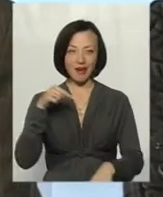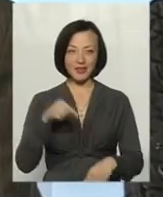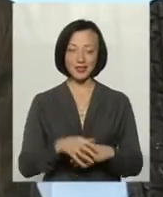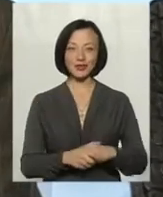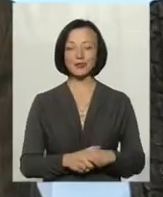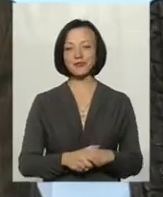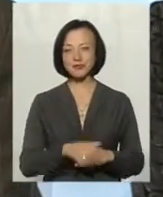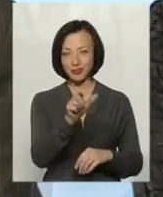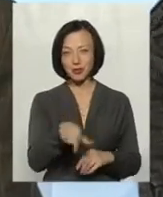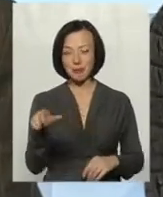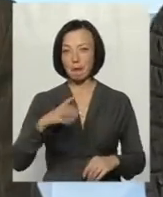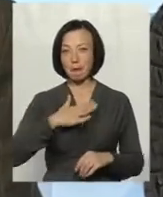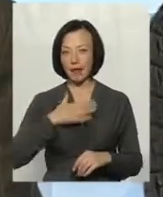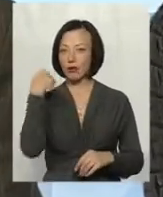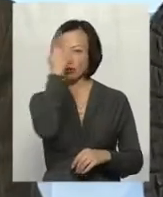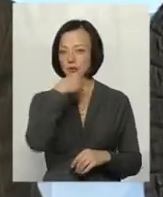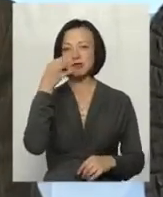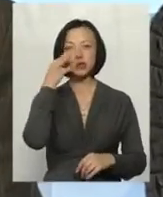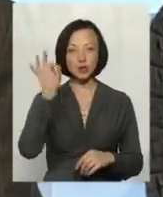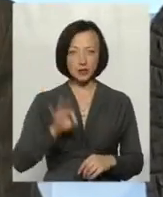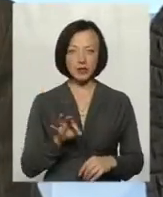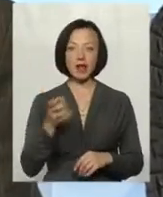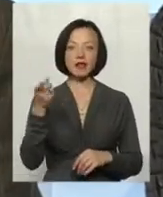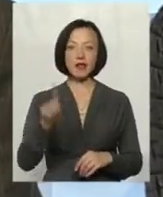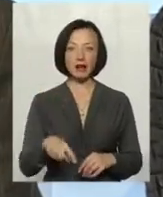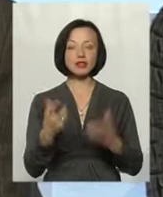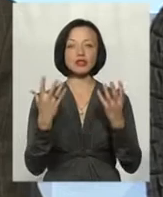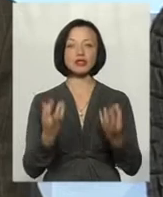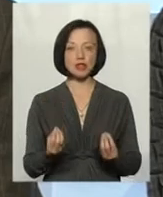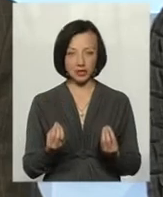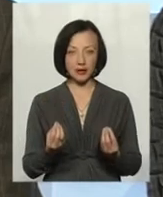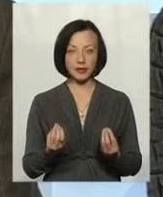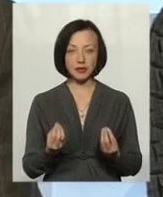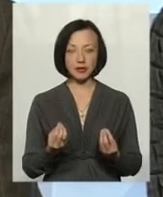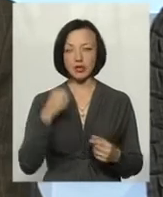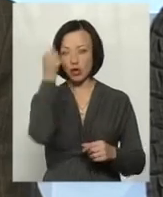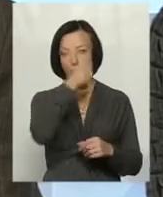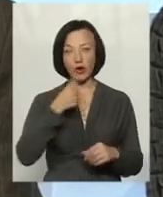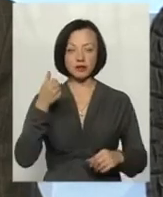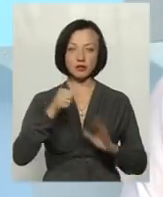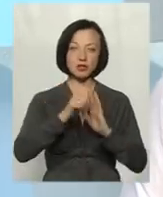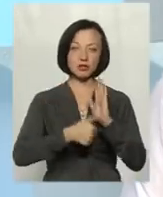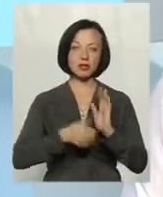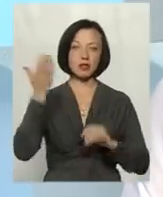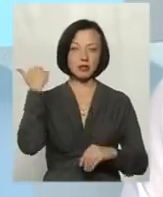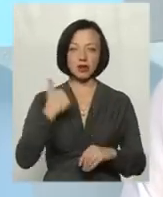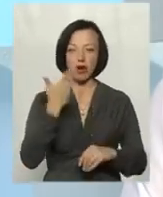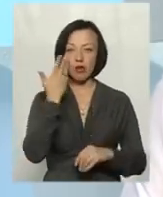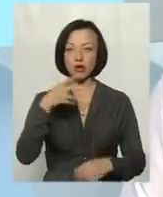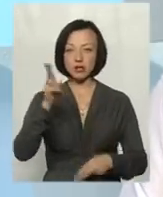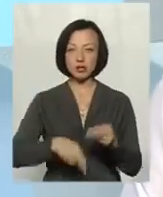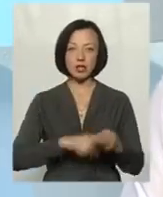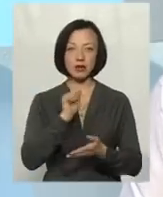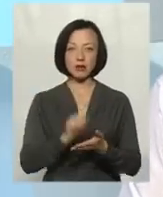мешканців. За моєм особистим досвідом, навіть ще років 16 назад, я, коли закінчив свою